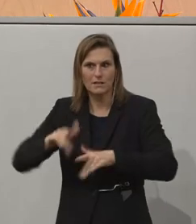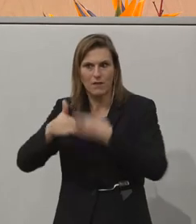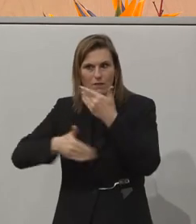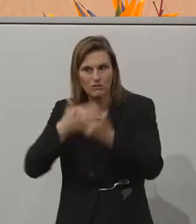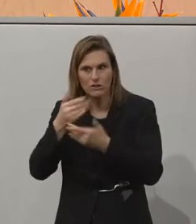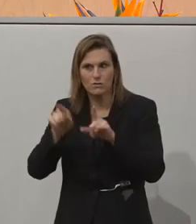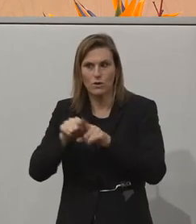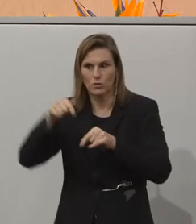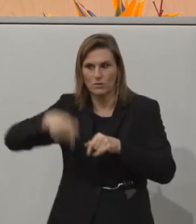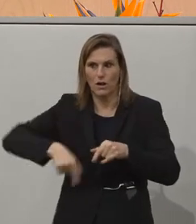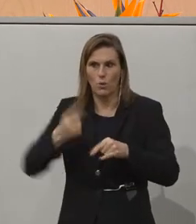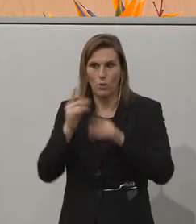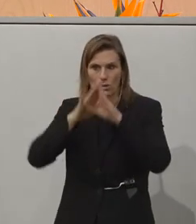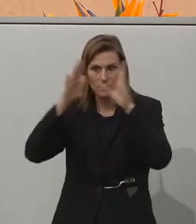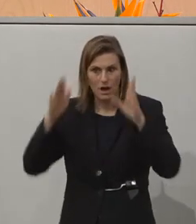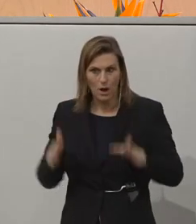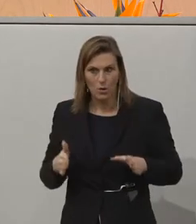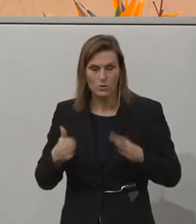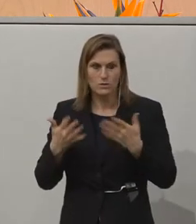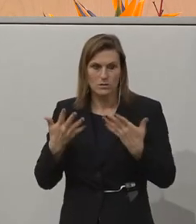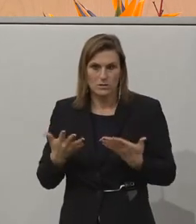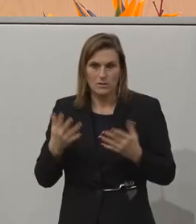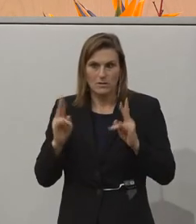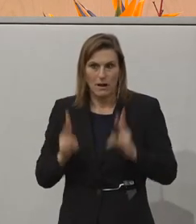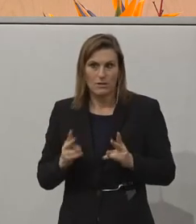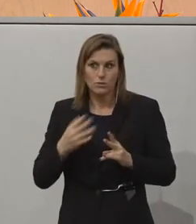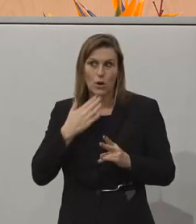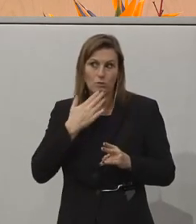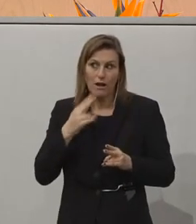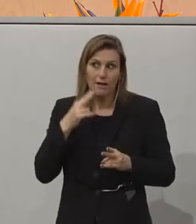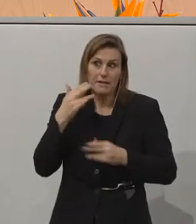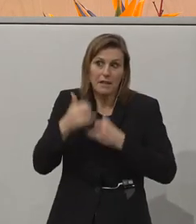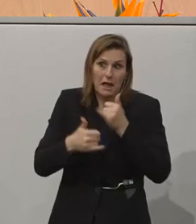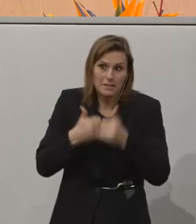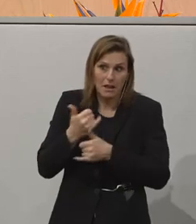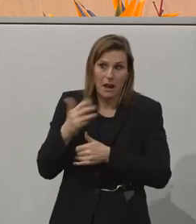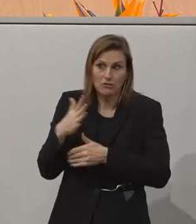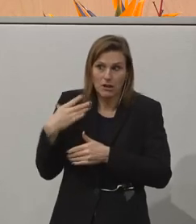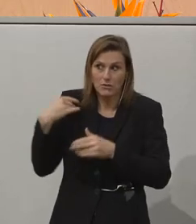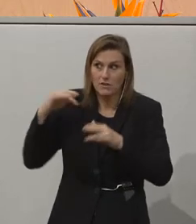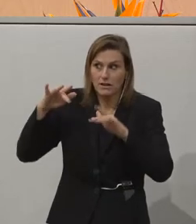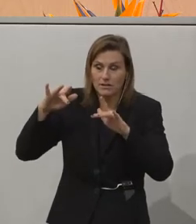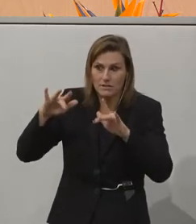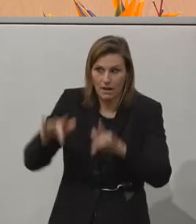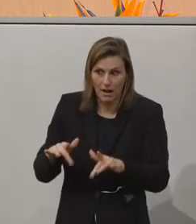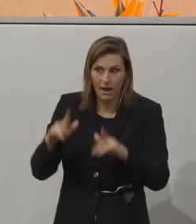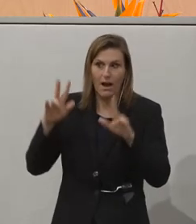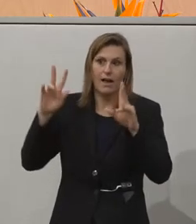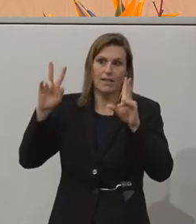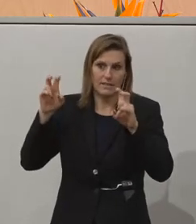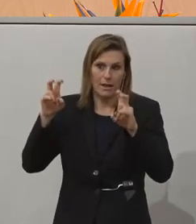dass wir auch dieses Jahr hier sein konnten. Und auch ein großes Danke, dass wir auch nächstes Jahr anscheinend hier sein werden. Und dann eben zum Thema